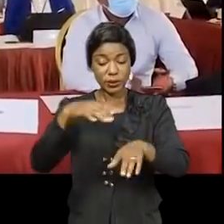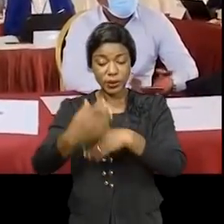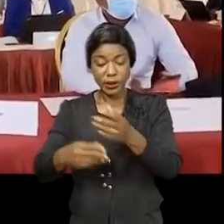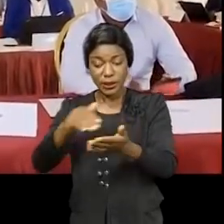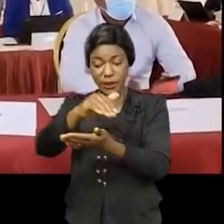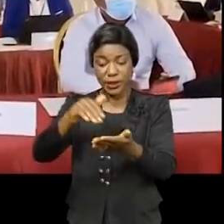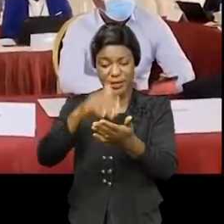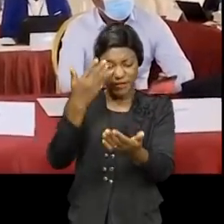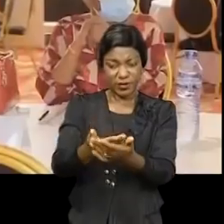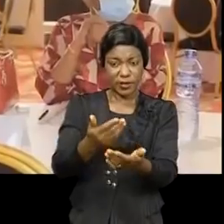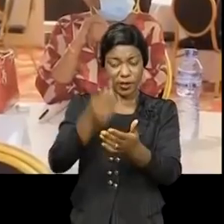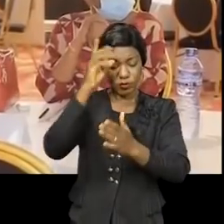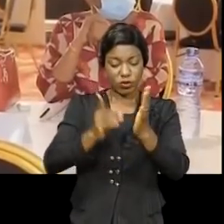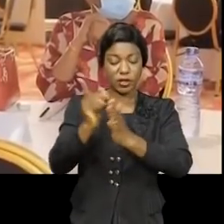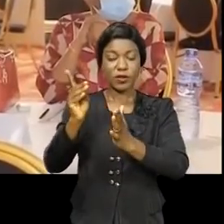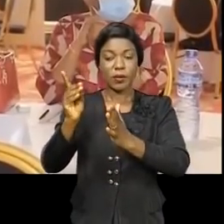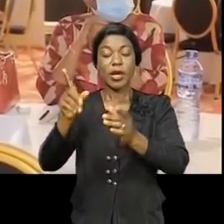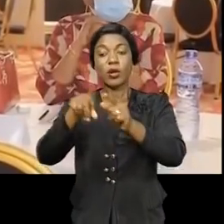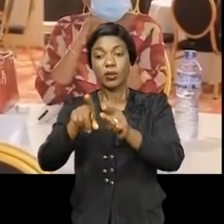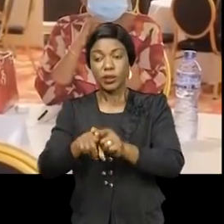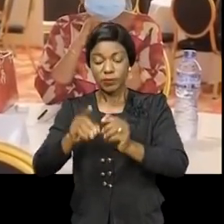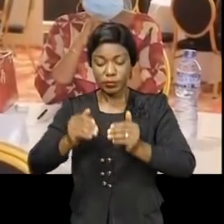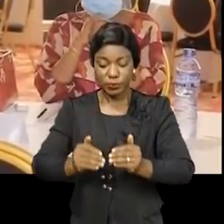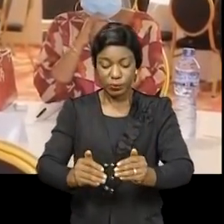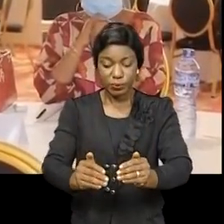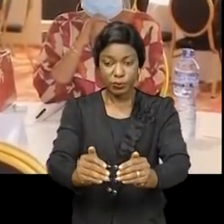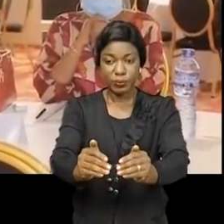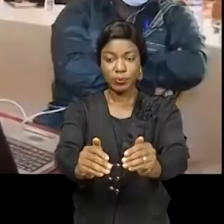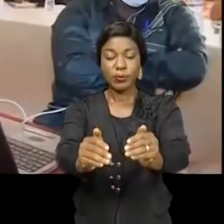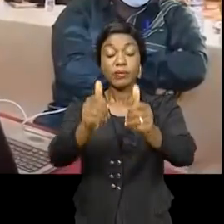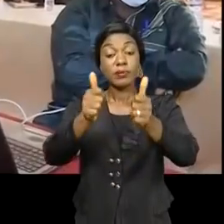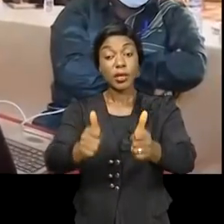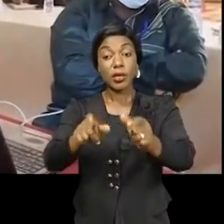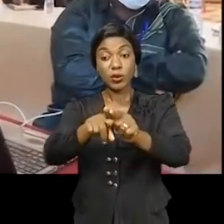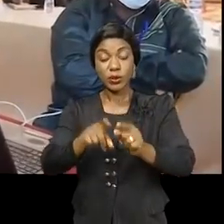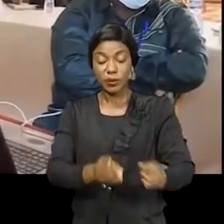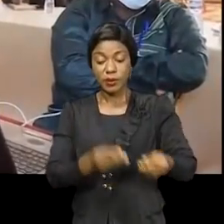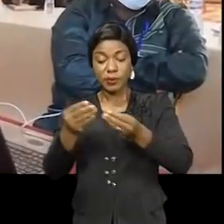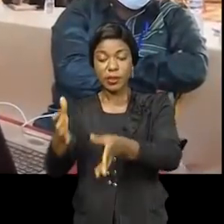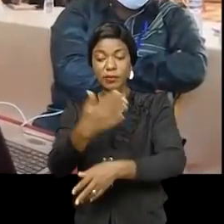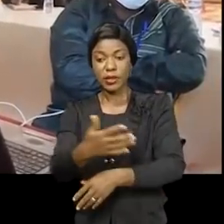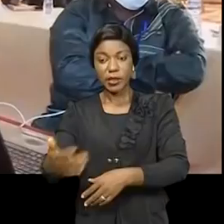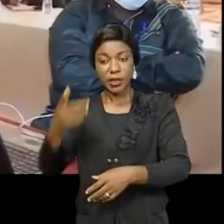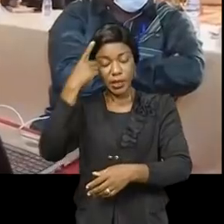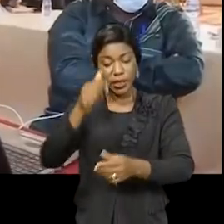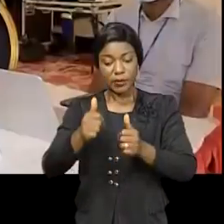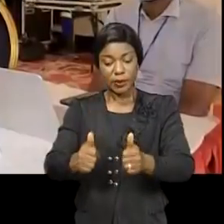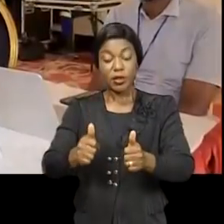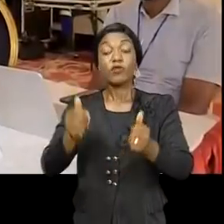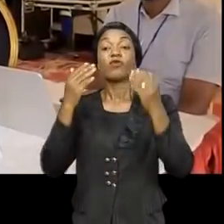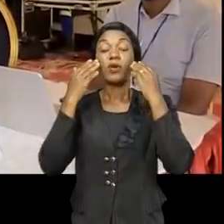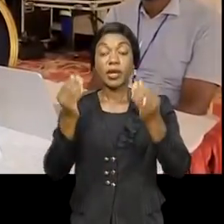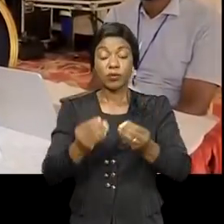d'un centre d'urgence, de développement, des manuels de procédures opérationnels standardisés et de la dotation des infrastructures appropriées. Ainsi,